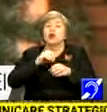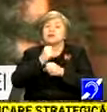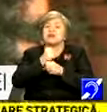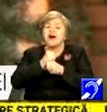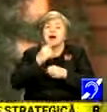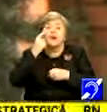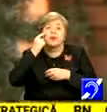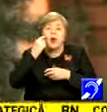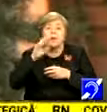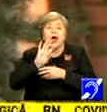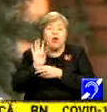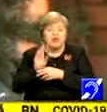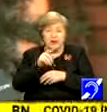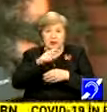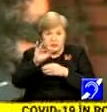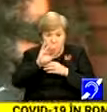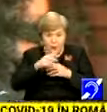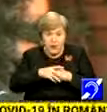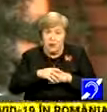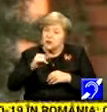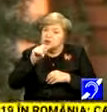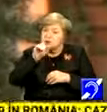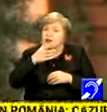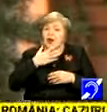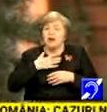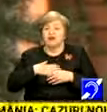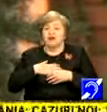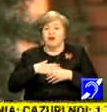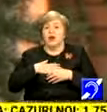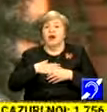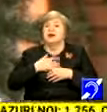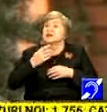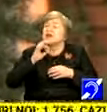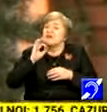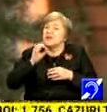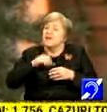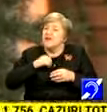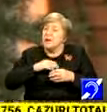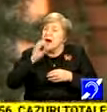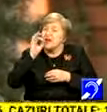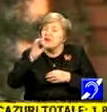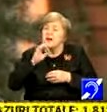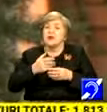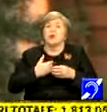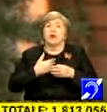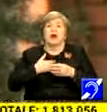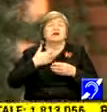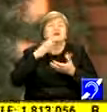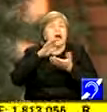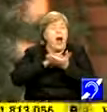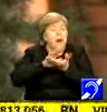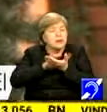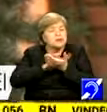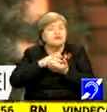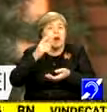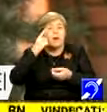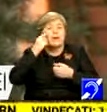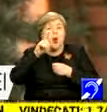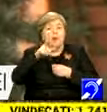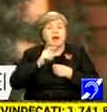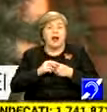elevilor și noi ne-am dorit mai multă predictibilitate în testare, în aprovizionarea cu teste și